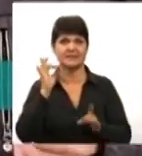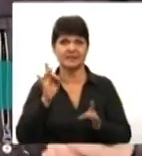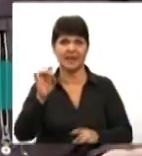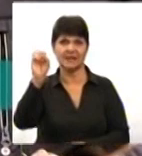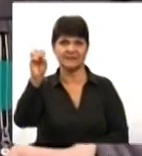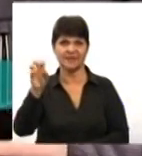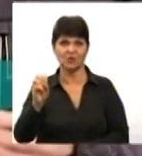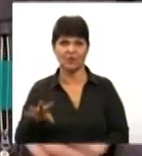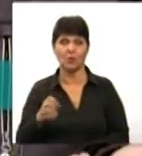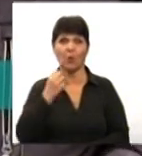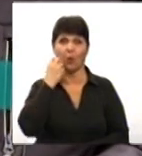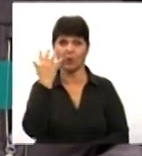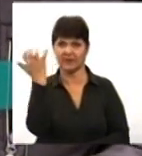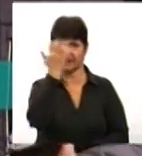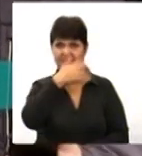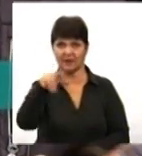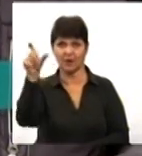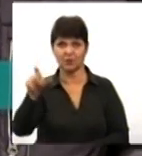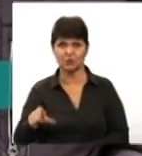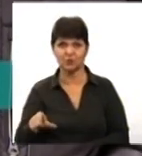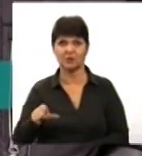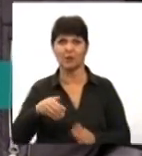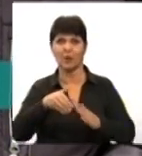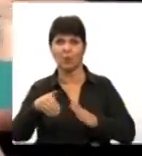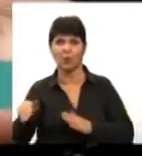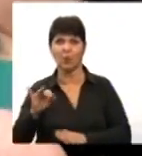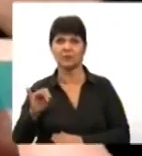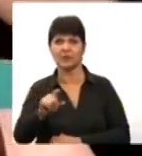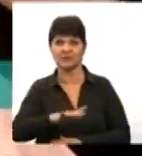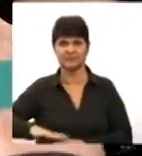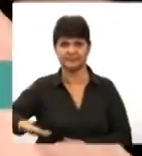Коли незряча людина виходить з зони дії маяка, він автоматично вимикається.